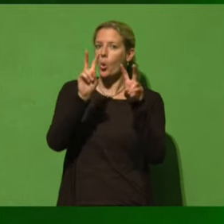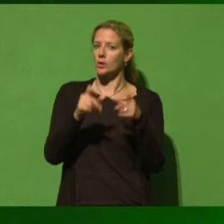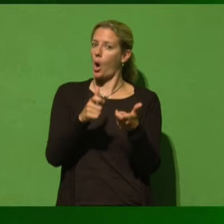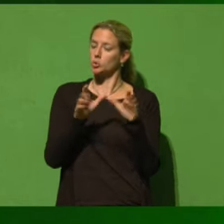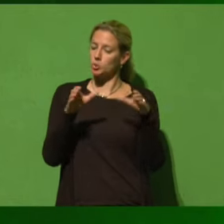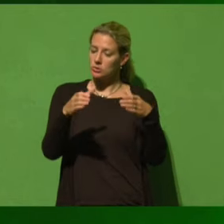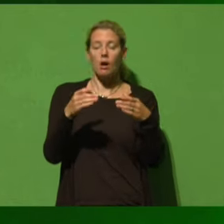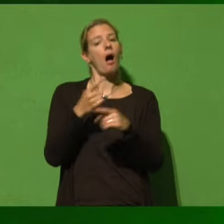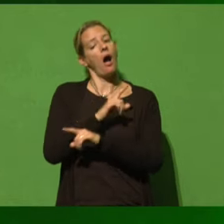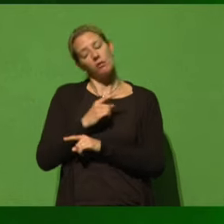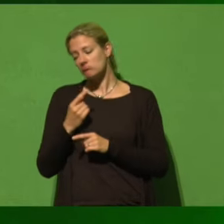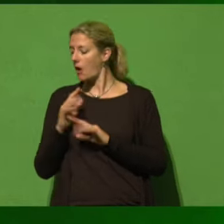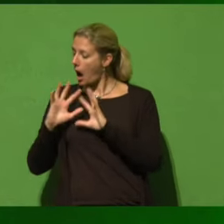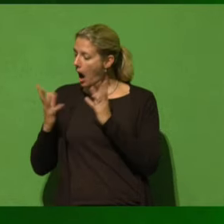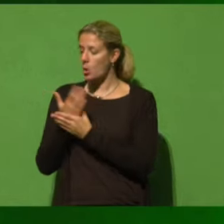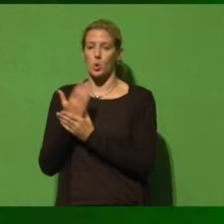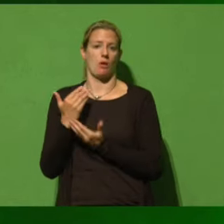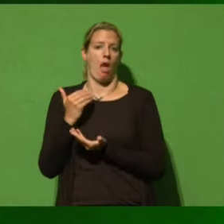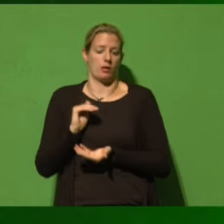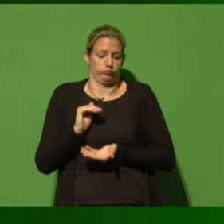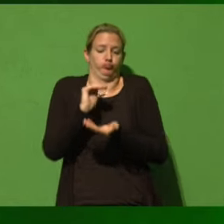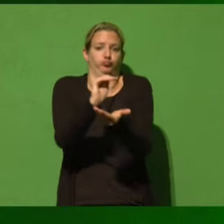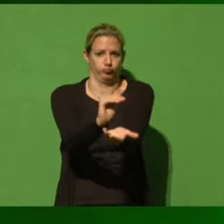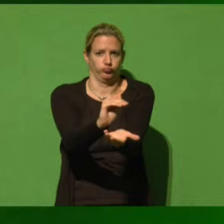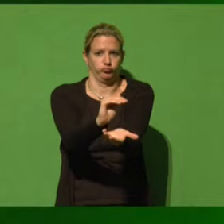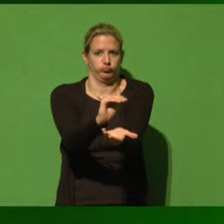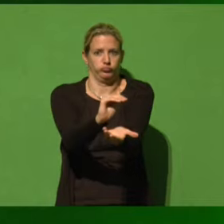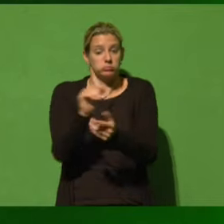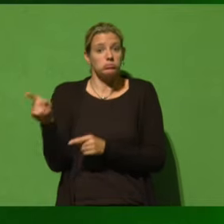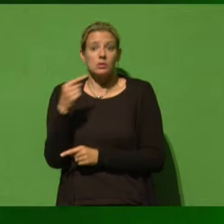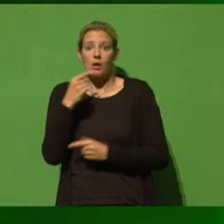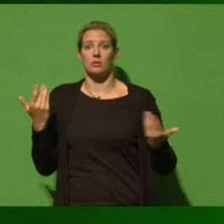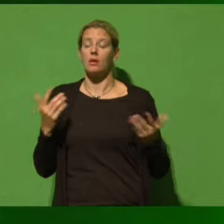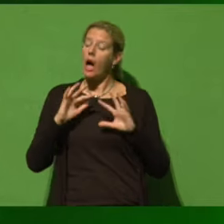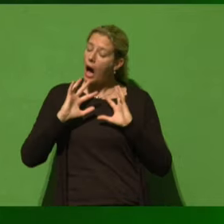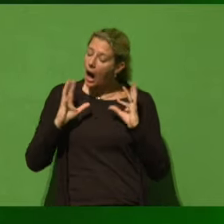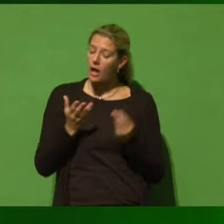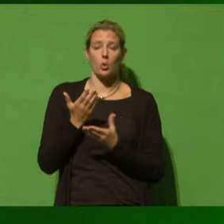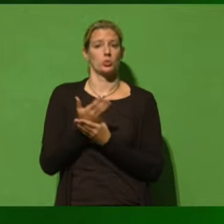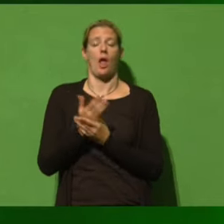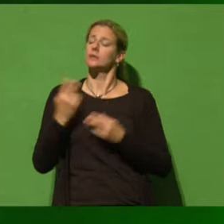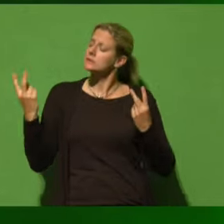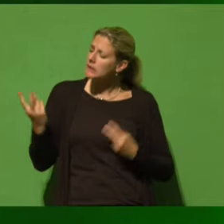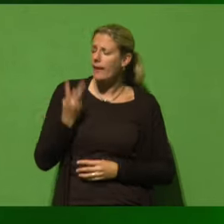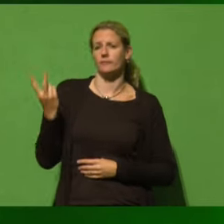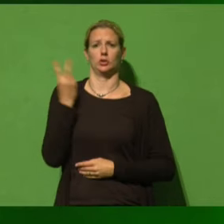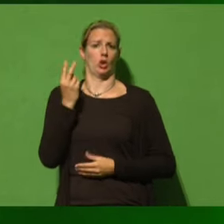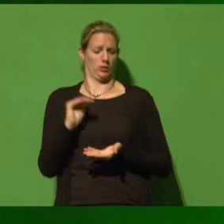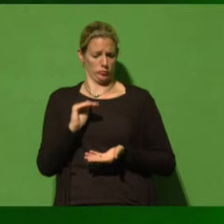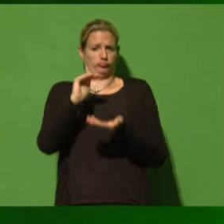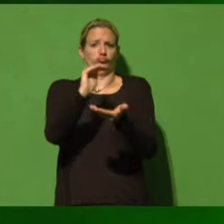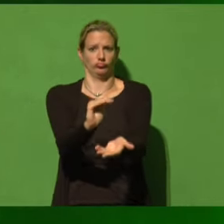Unterlagen zur Verfügung gestellt werden. Sie hat sogar noch gesagt, alle Unterlagen werden selbstverständlich zur Verfügung gestellt.